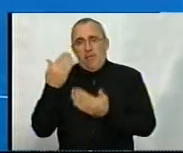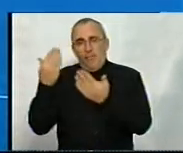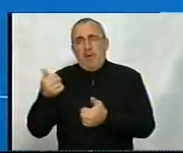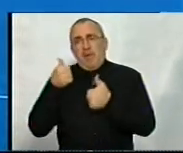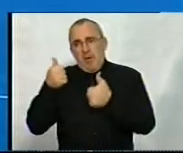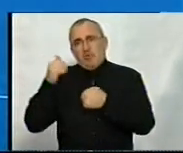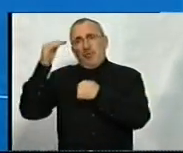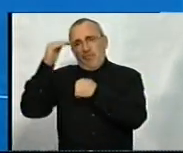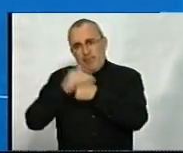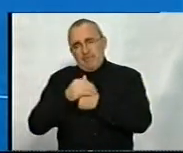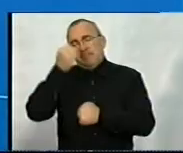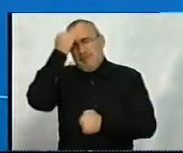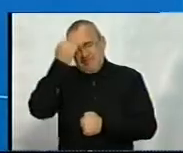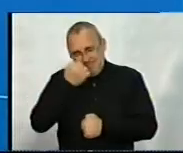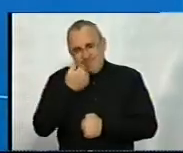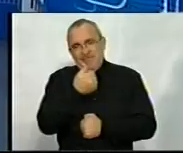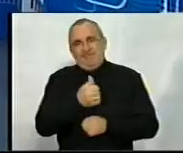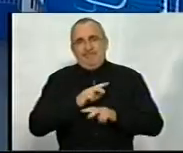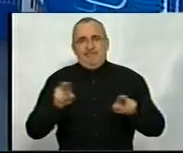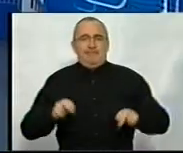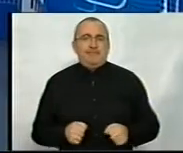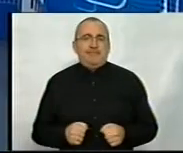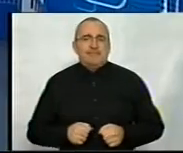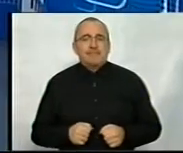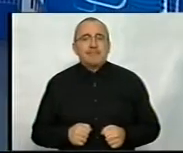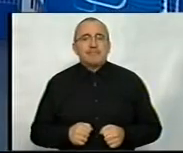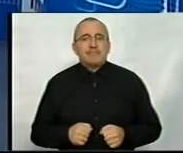гарного вам вечера. Спасибо, и вам тоже. Спасибо.